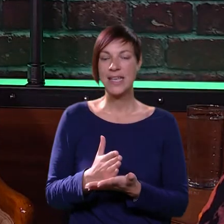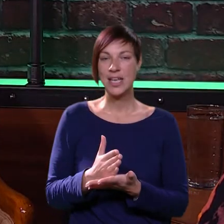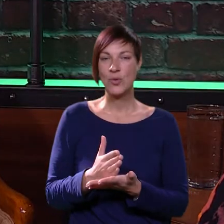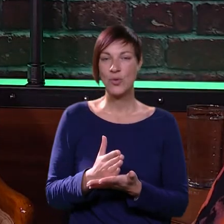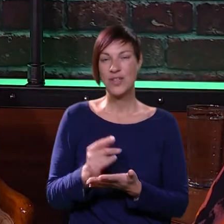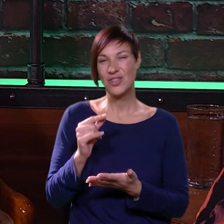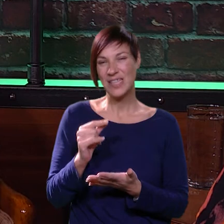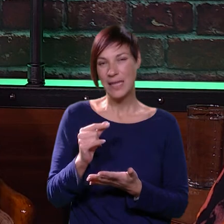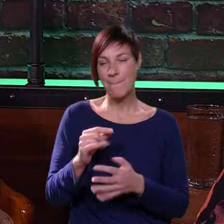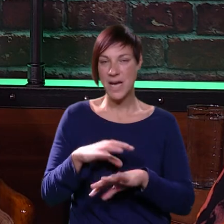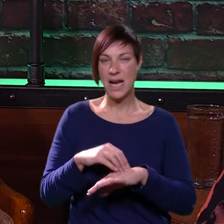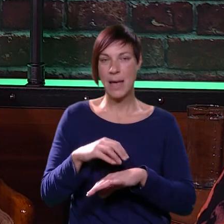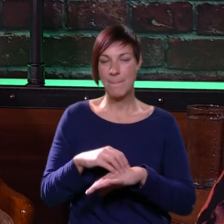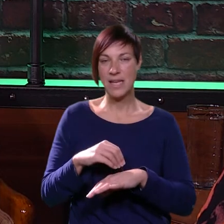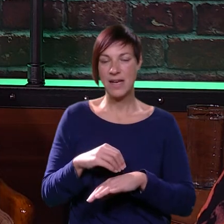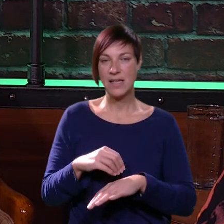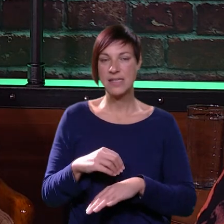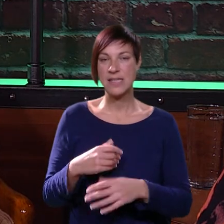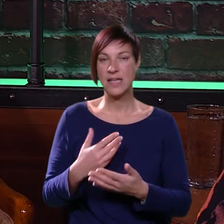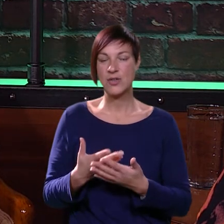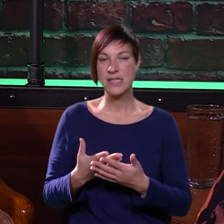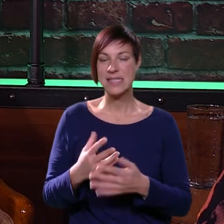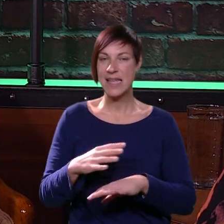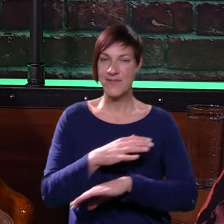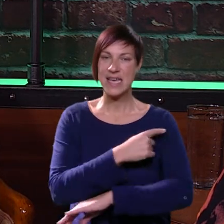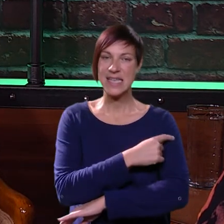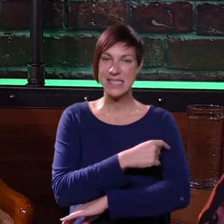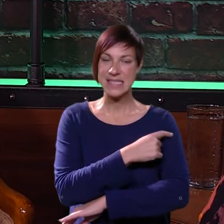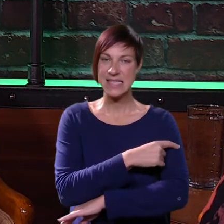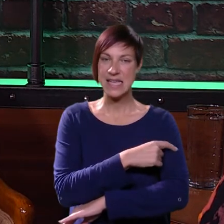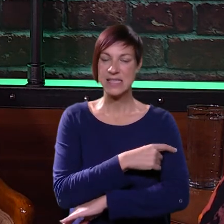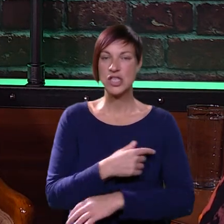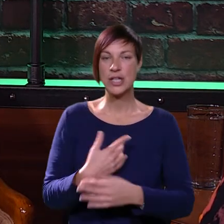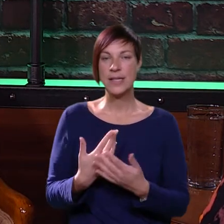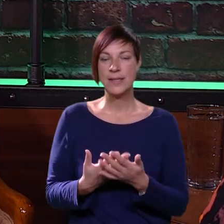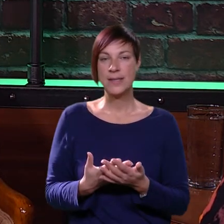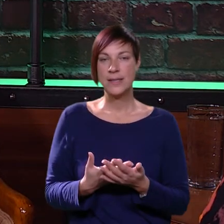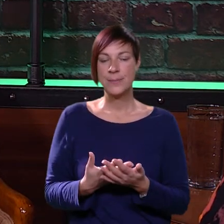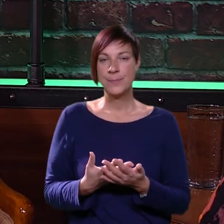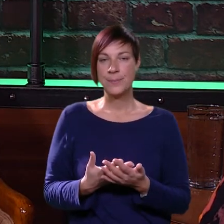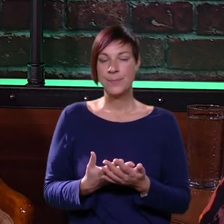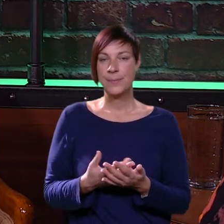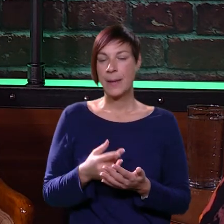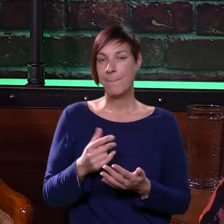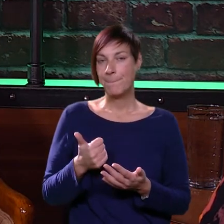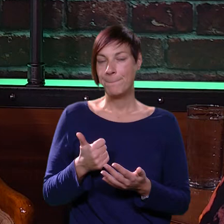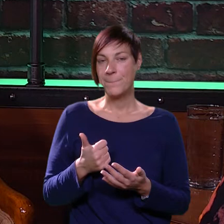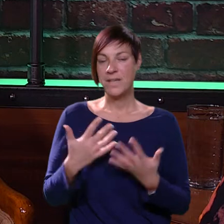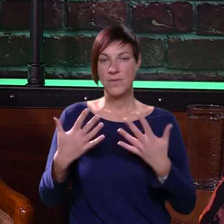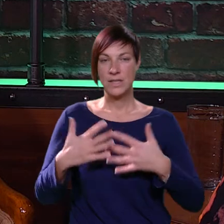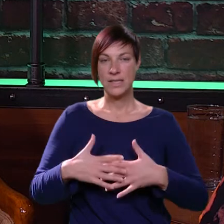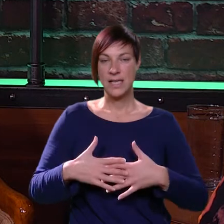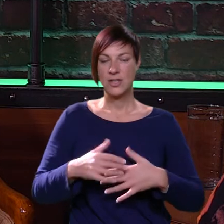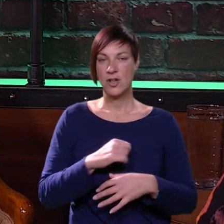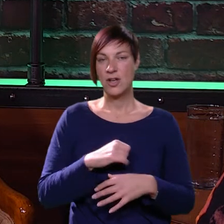vazda, to je mojla jedna aplikacija, znači koja se stavi na senzor, one je, prvo